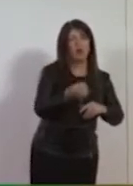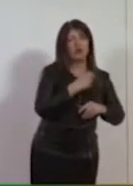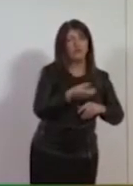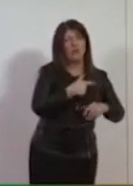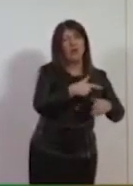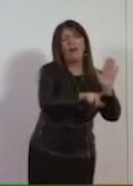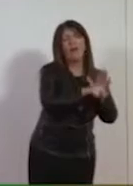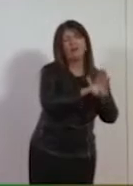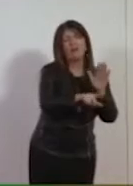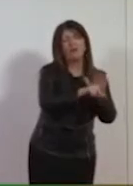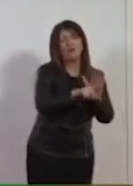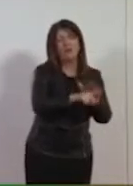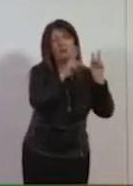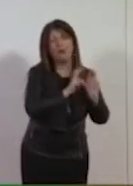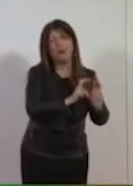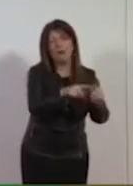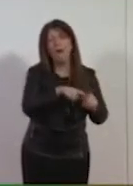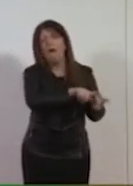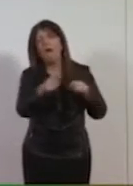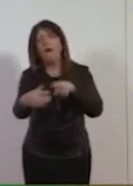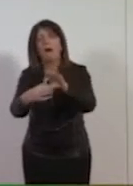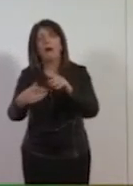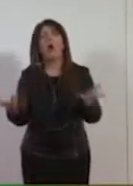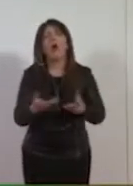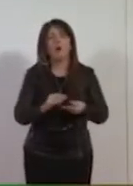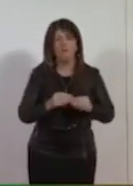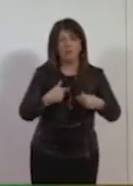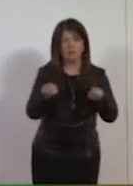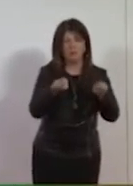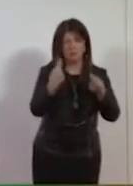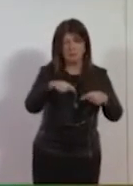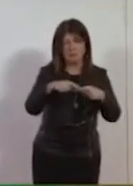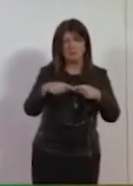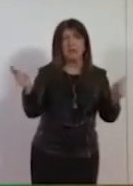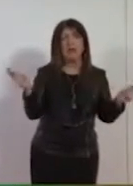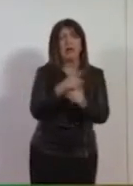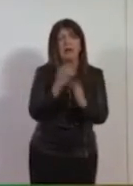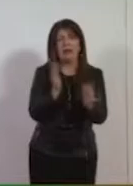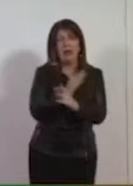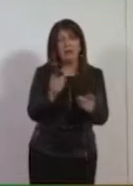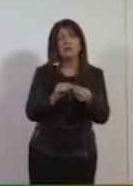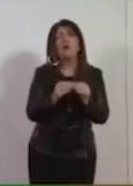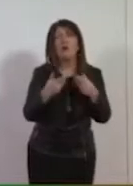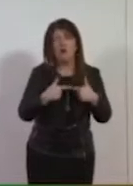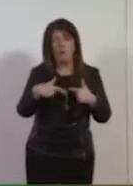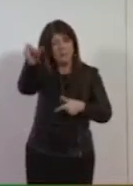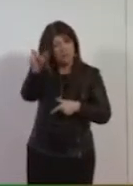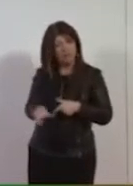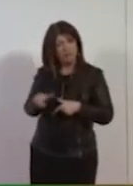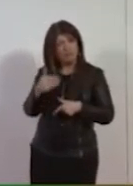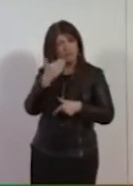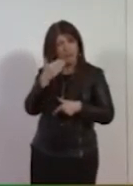Quindi dobbiamo chiederci come faremo a gestire questa relazione, come facciamo a non separare il cittadino